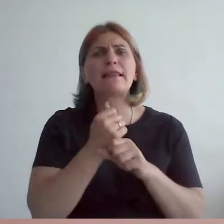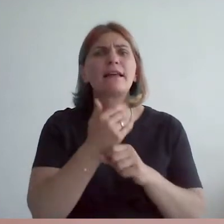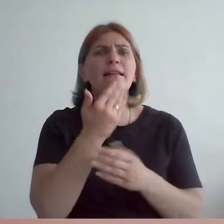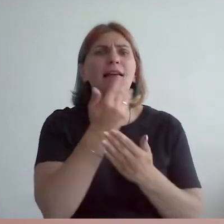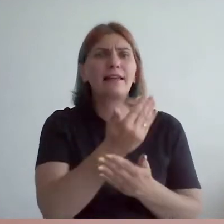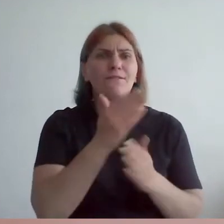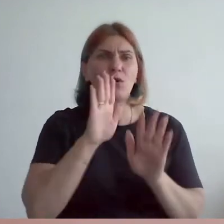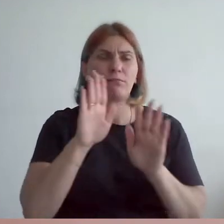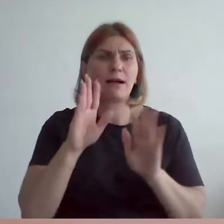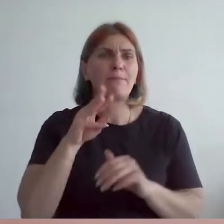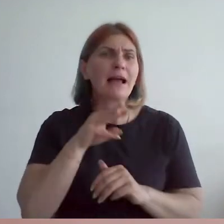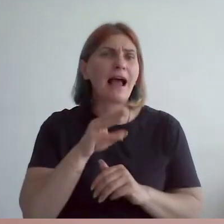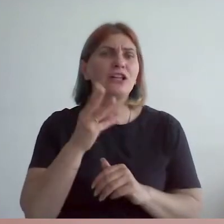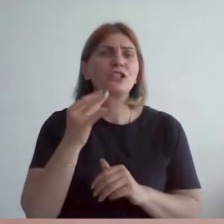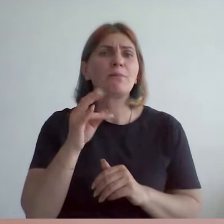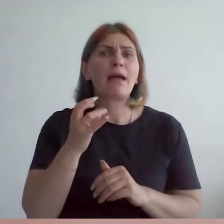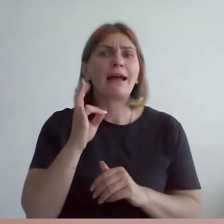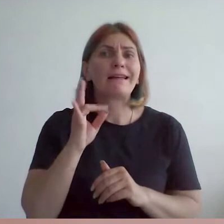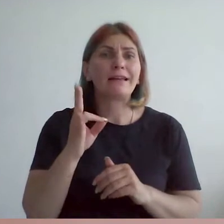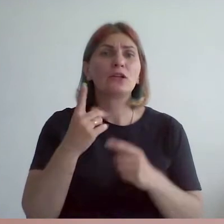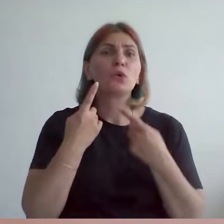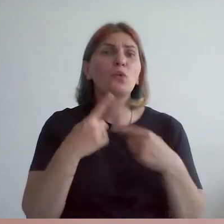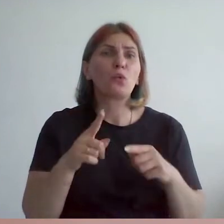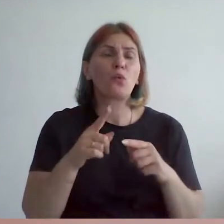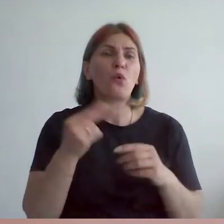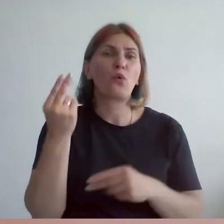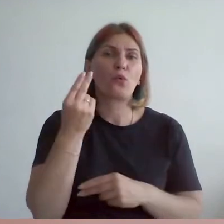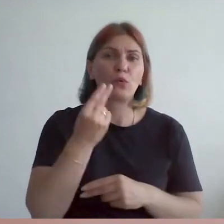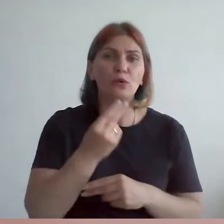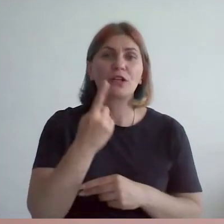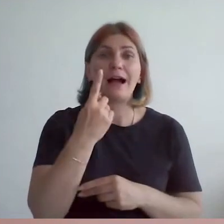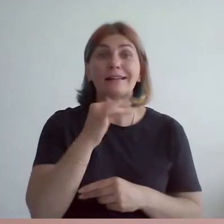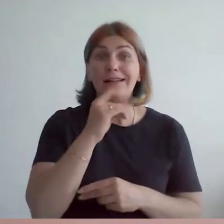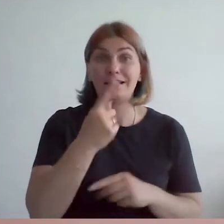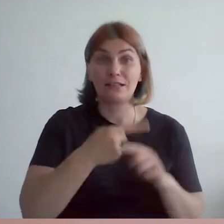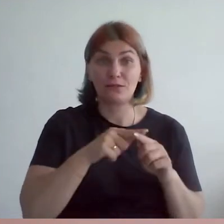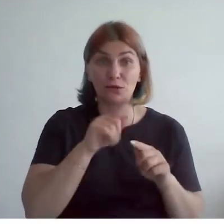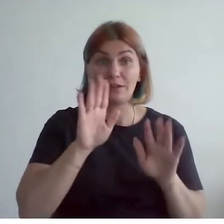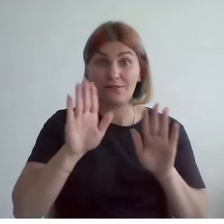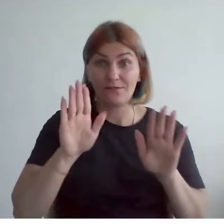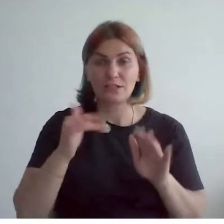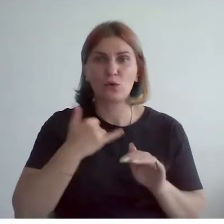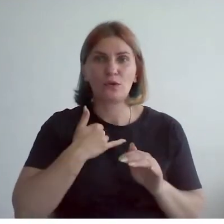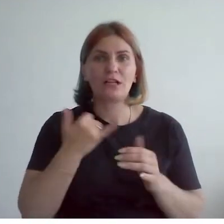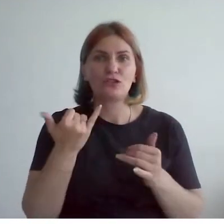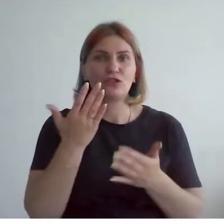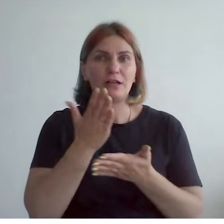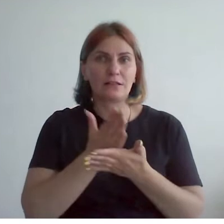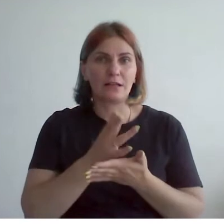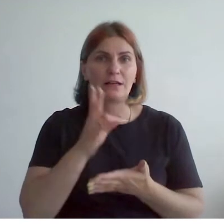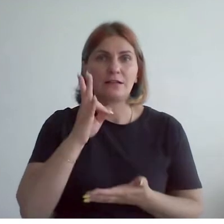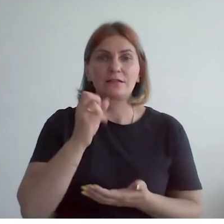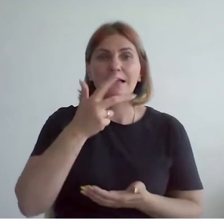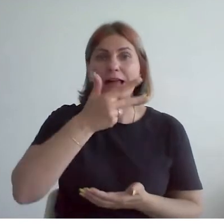«Михаил Шемякин, совсем другой художник». Вот одна из картин с этой выставки сейчас у нас тоже находится в экспозиции на третьем